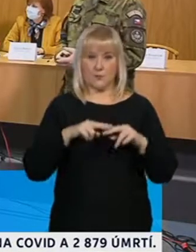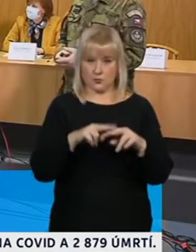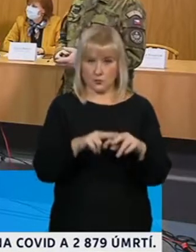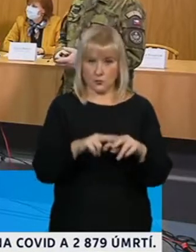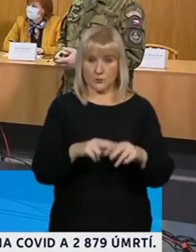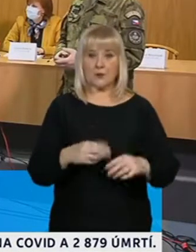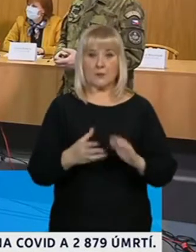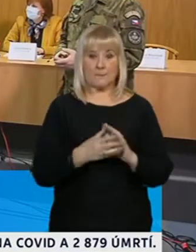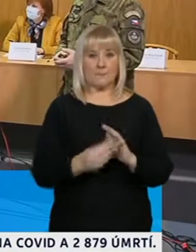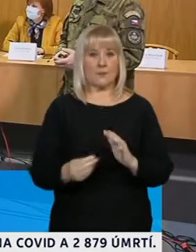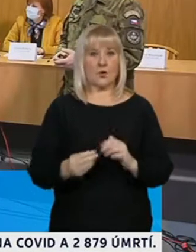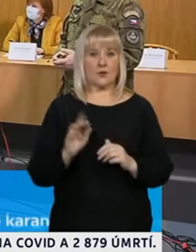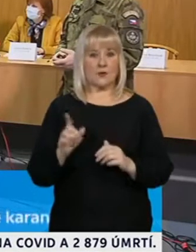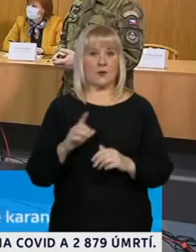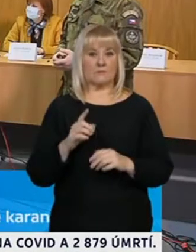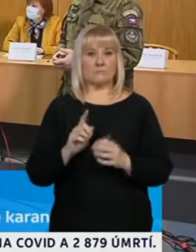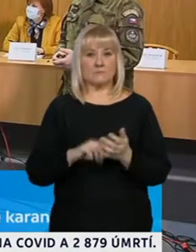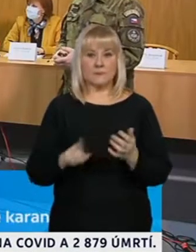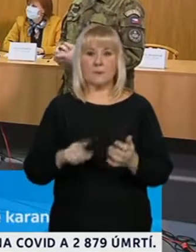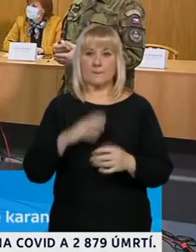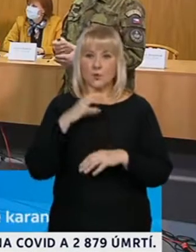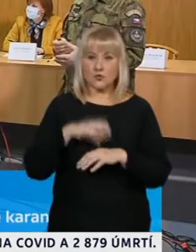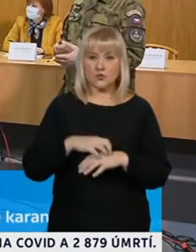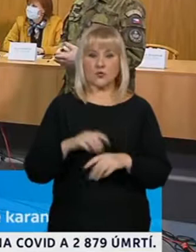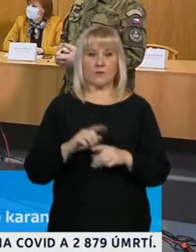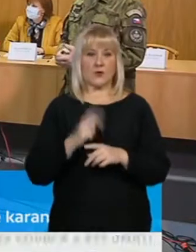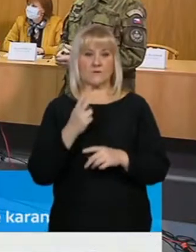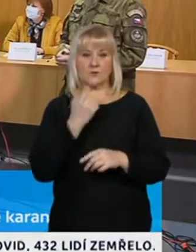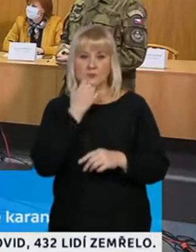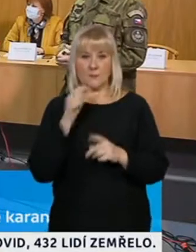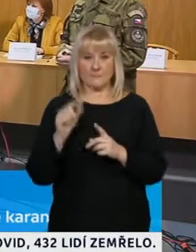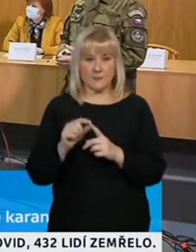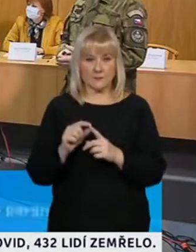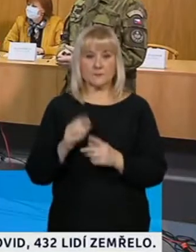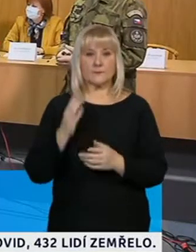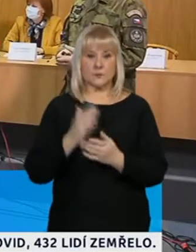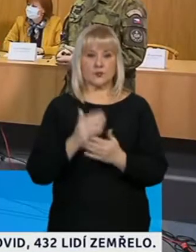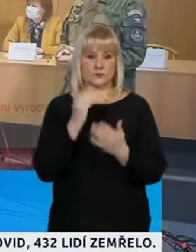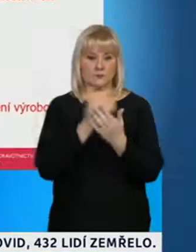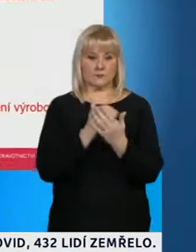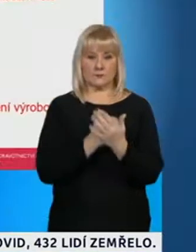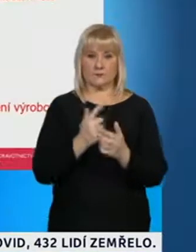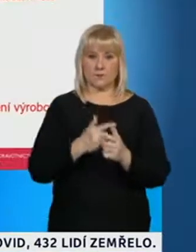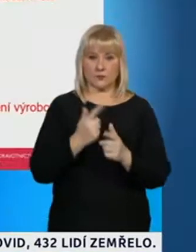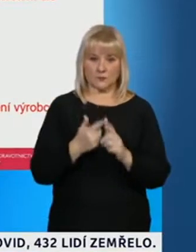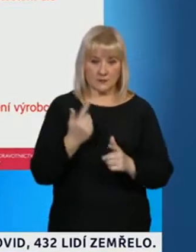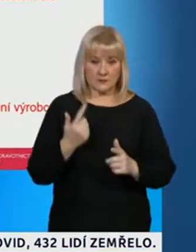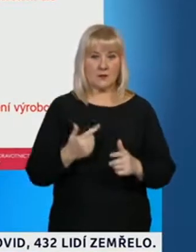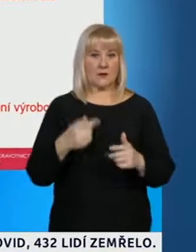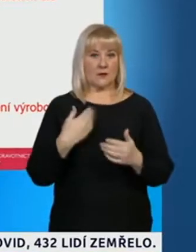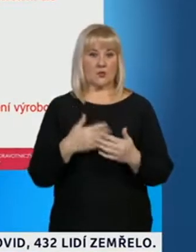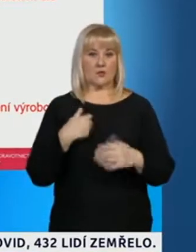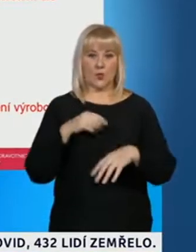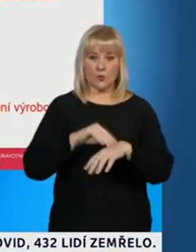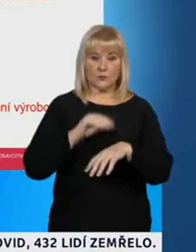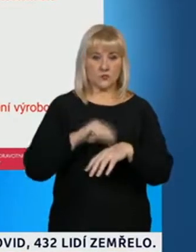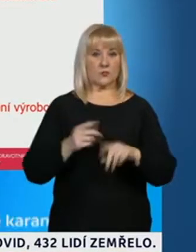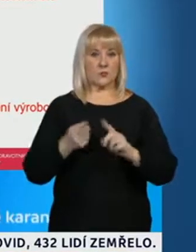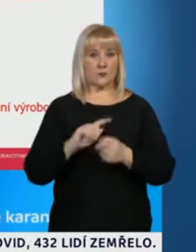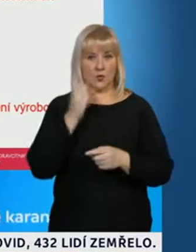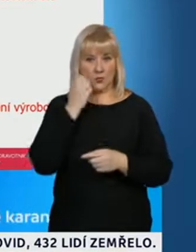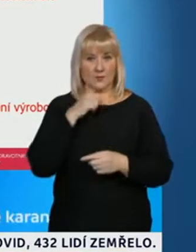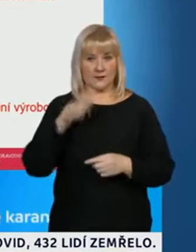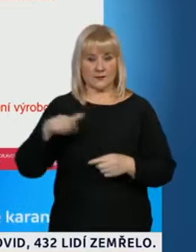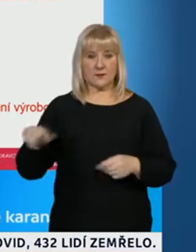svazových pojišťoven a VZP se definovaly požadavky. Tady bych chtěl jenom zdůraznit i pro občany,